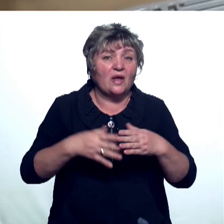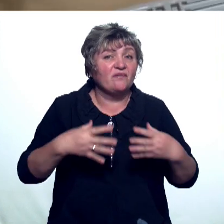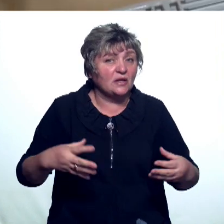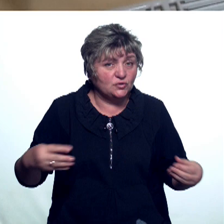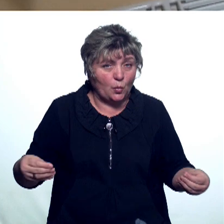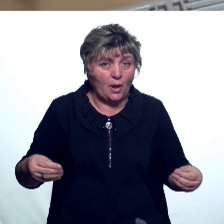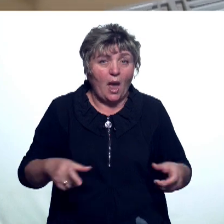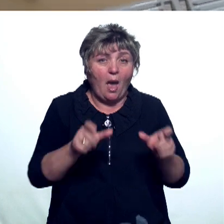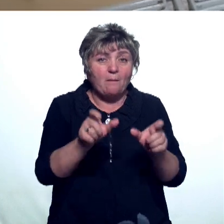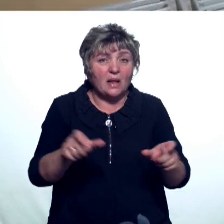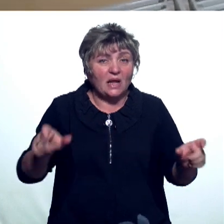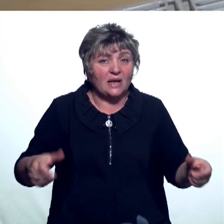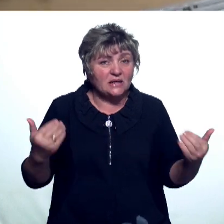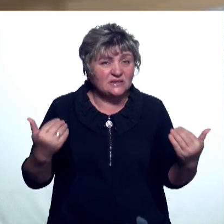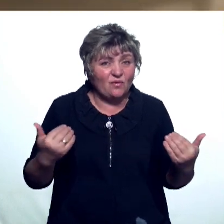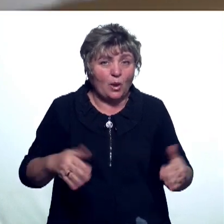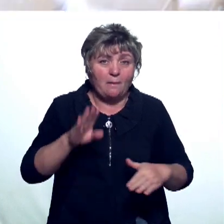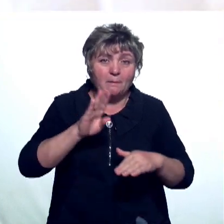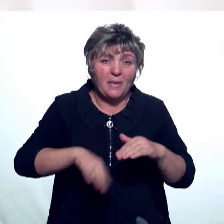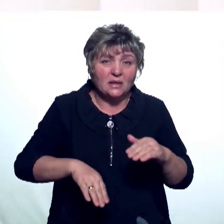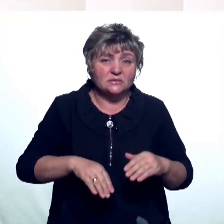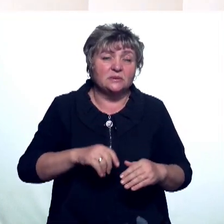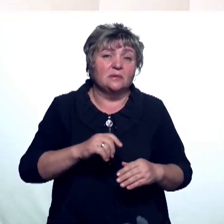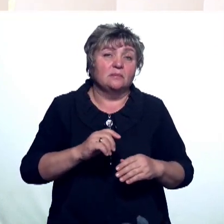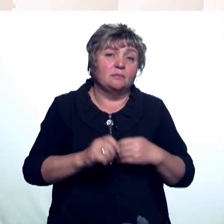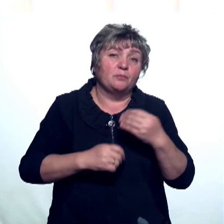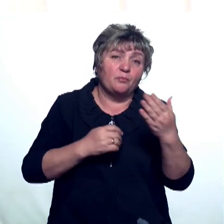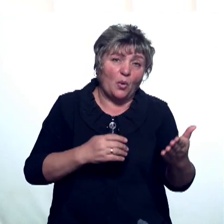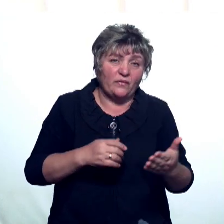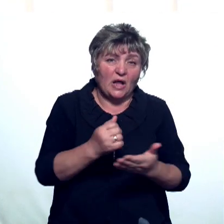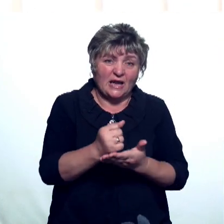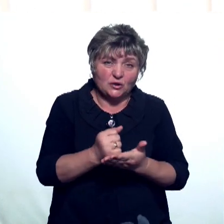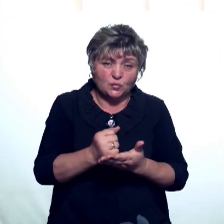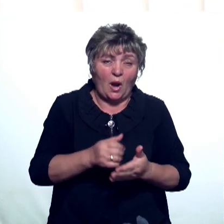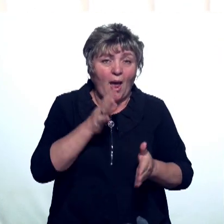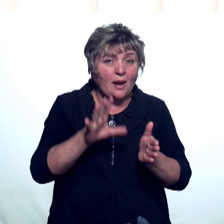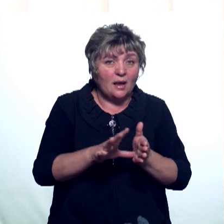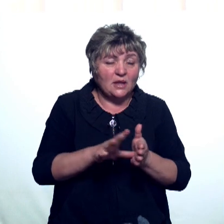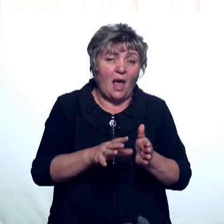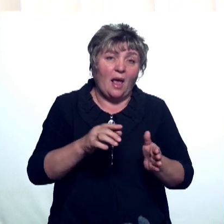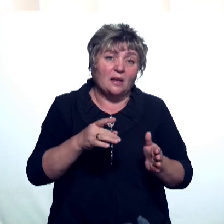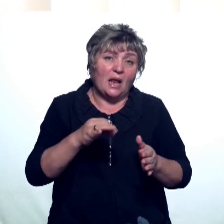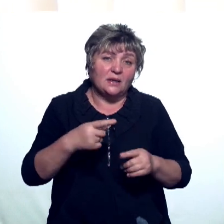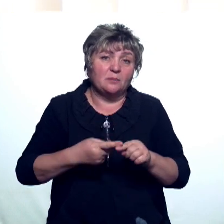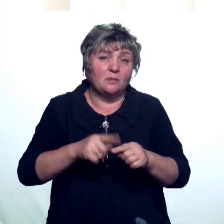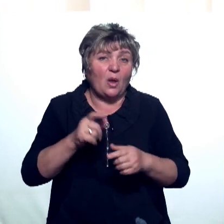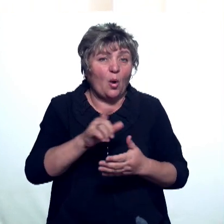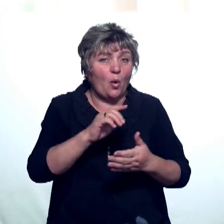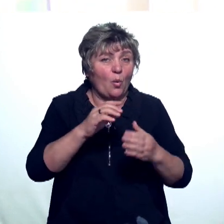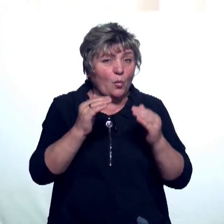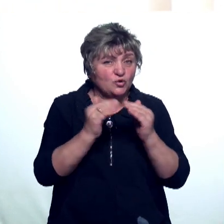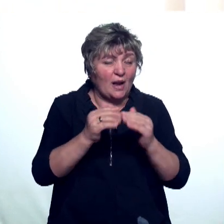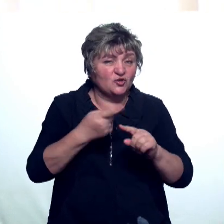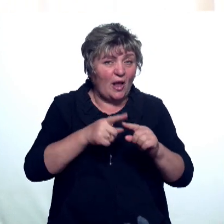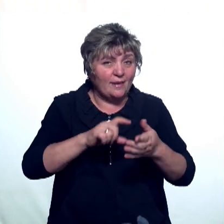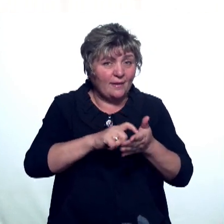Батареи у нас сегодня без поданного ресурса, безусловно. Электроэнергия в бюджетное учреждение подается в полном